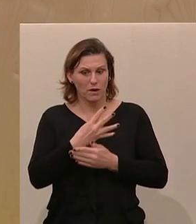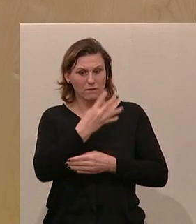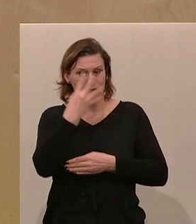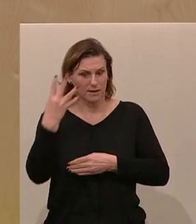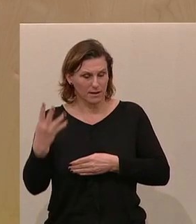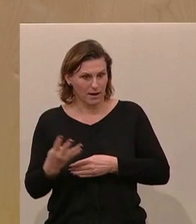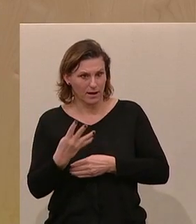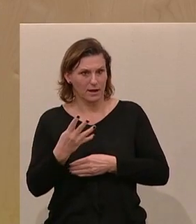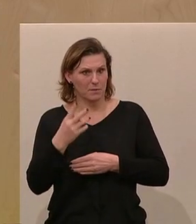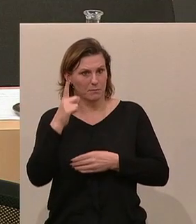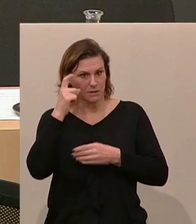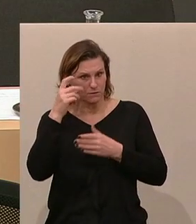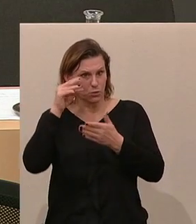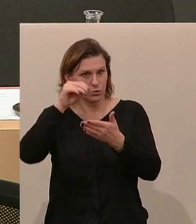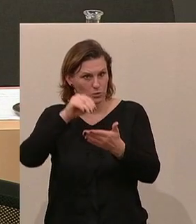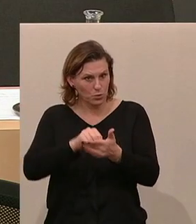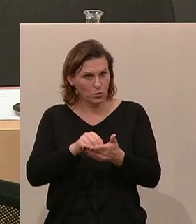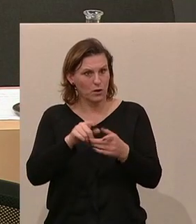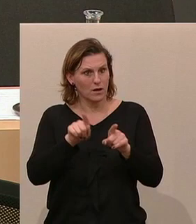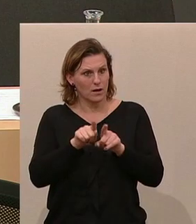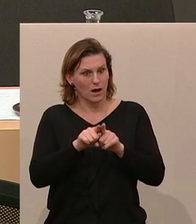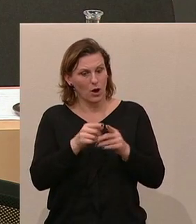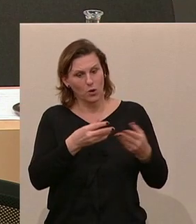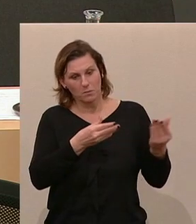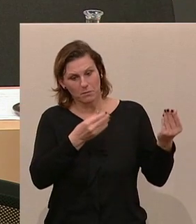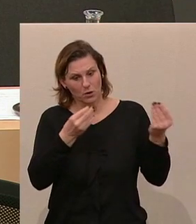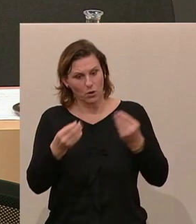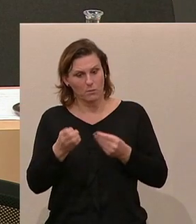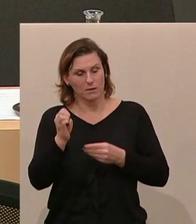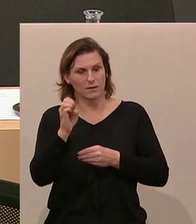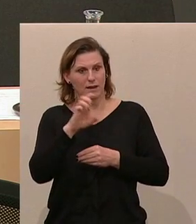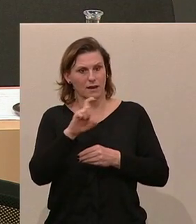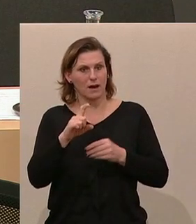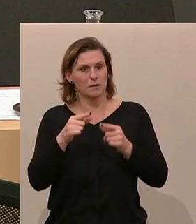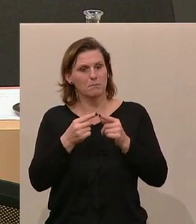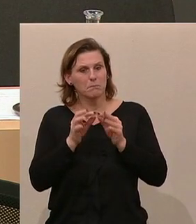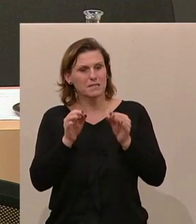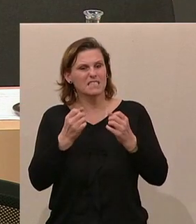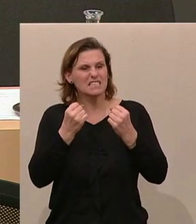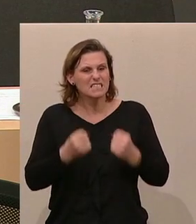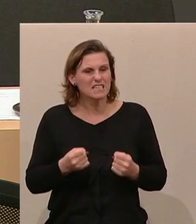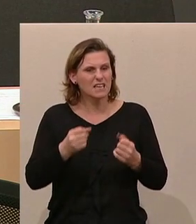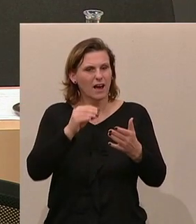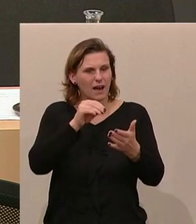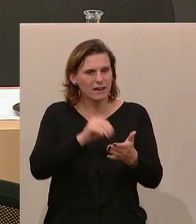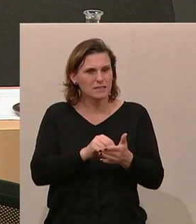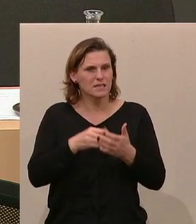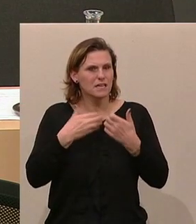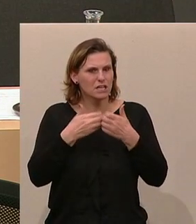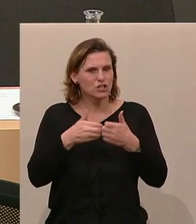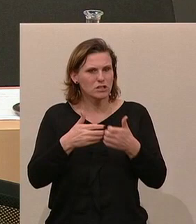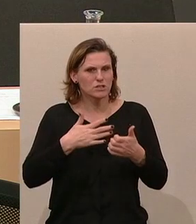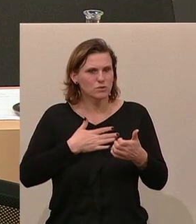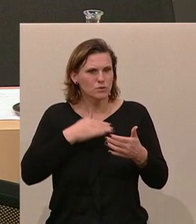Jahren mit einem Foto drauf, sondern wir bekommen eine E-Card mit besseren Sicherheitsmerkmalen. Also eine Geschichte, die sowieso